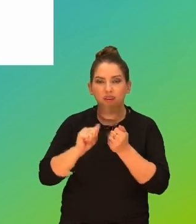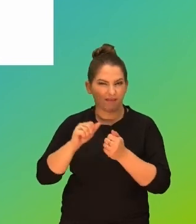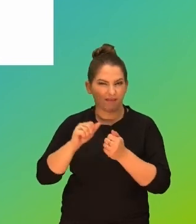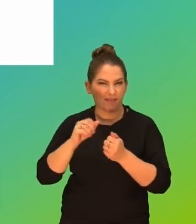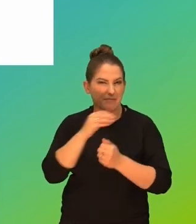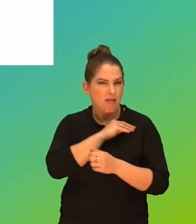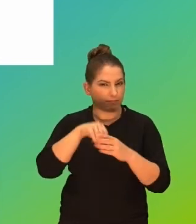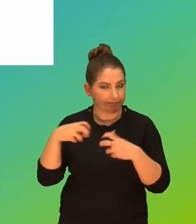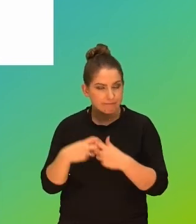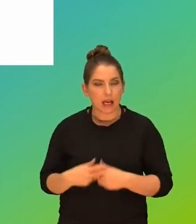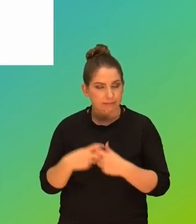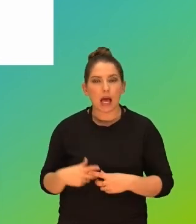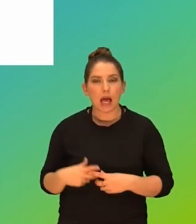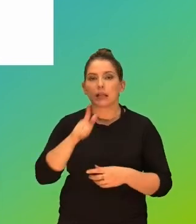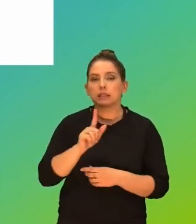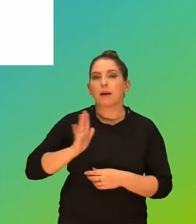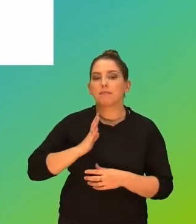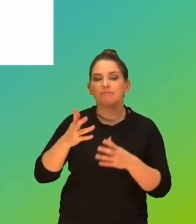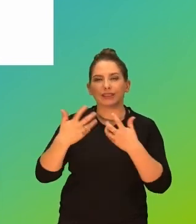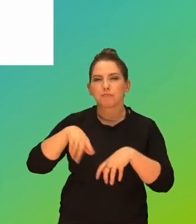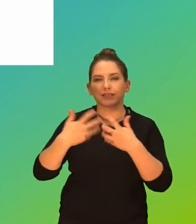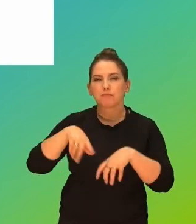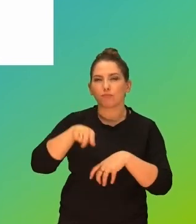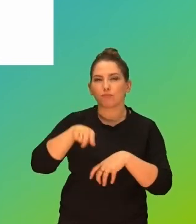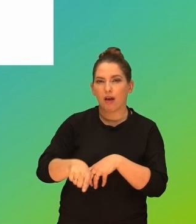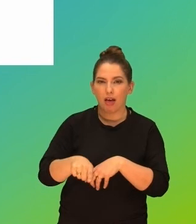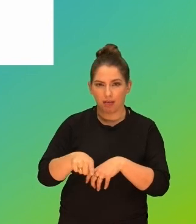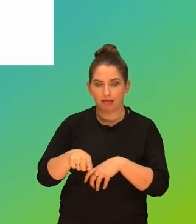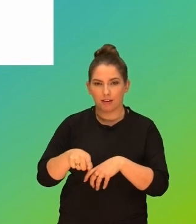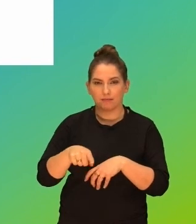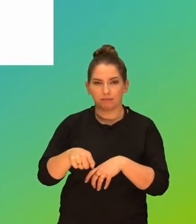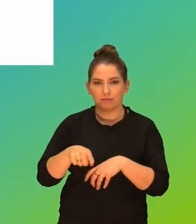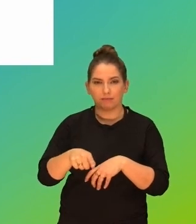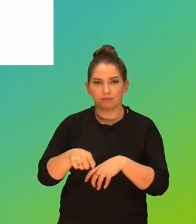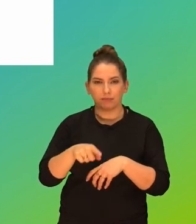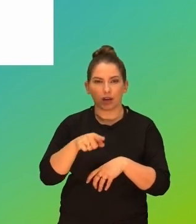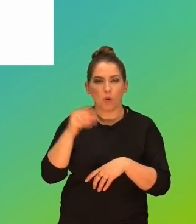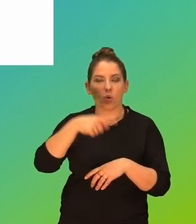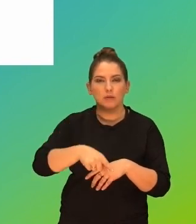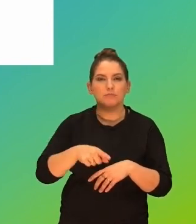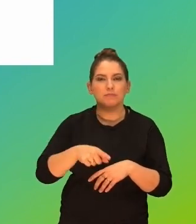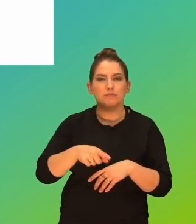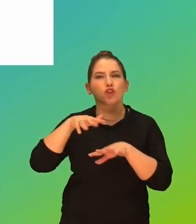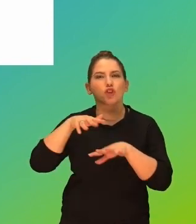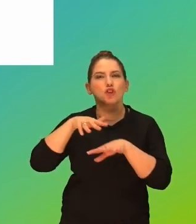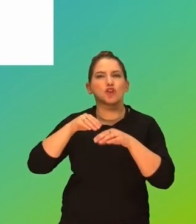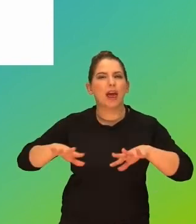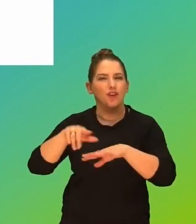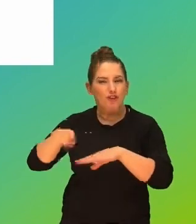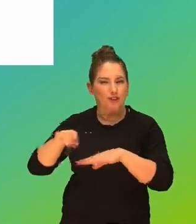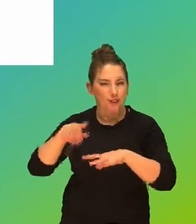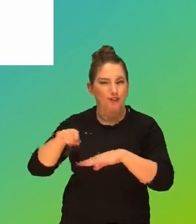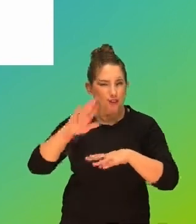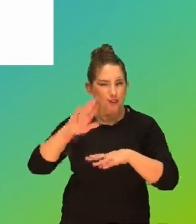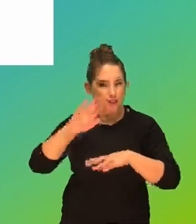treściach? Przede wszystkim zabezpieczamy urządzenie dziecka, zabezpieczamy sieć szkolną. Im młodsze